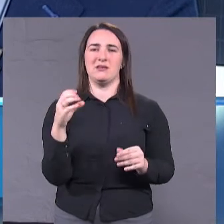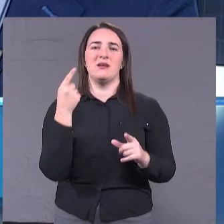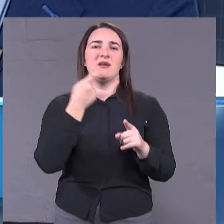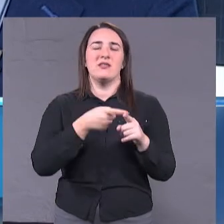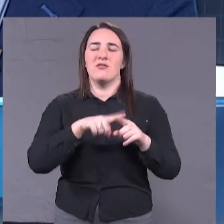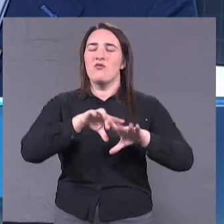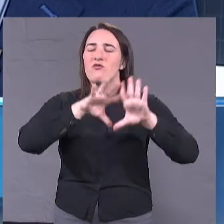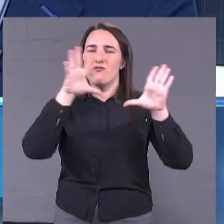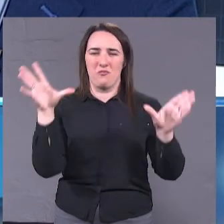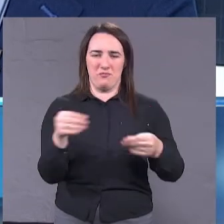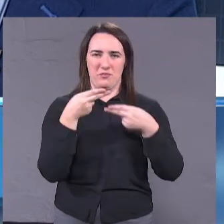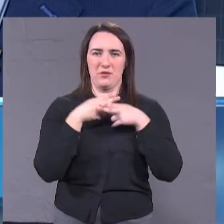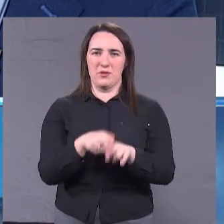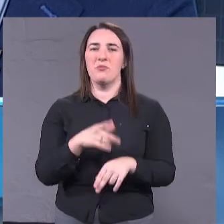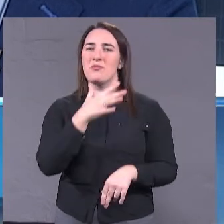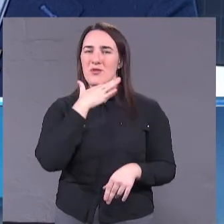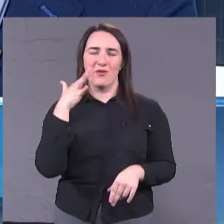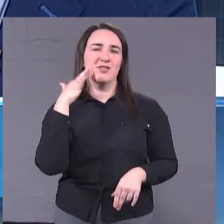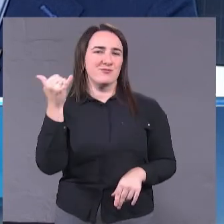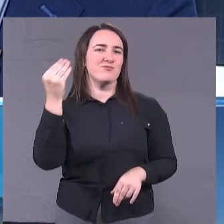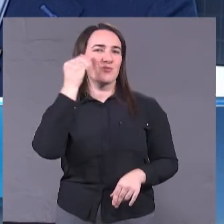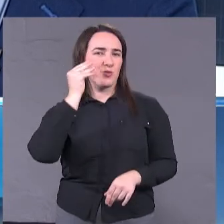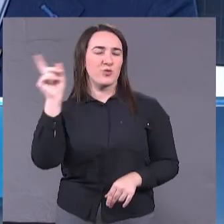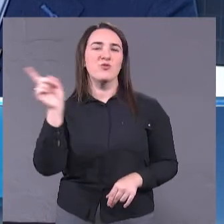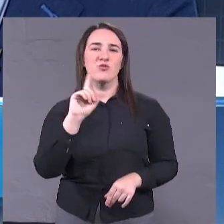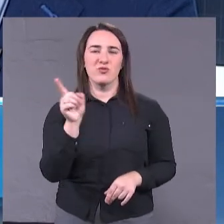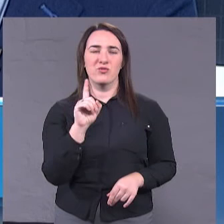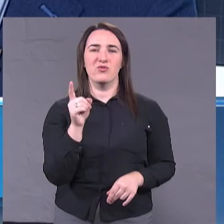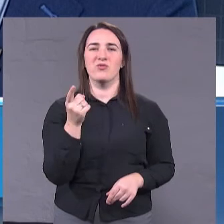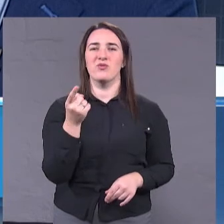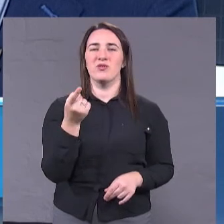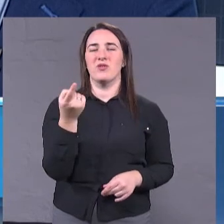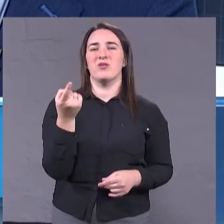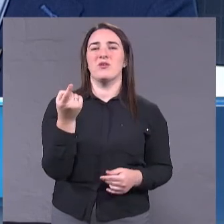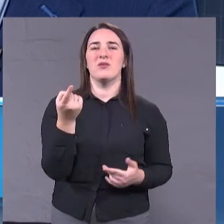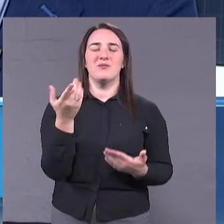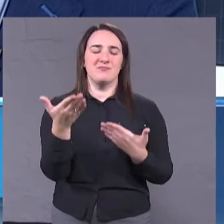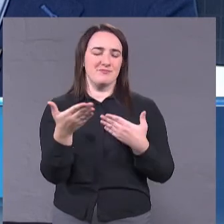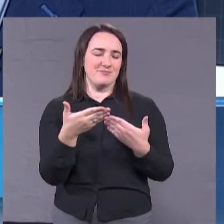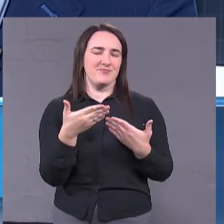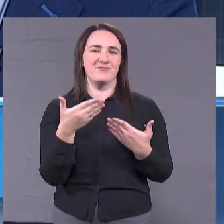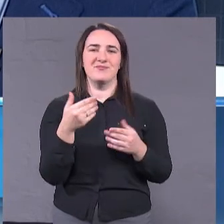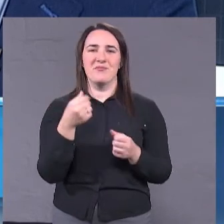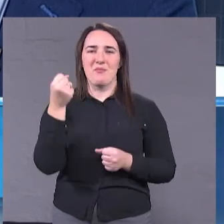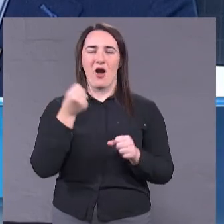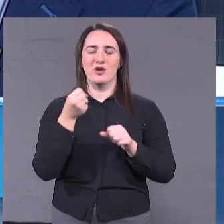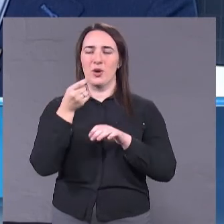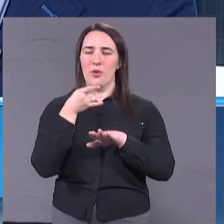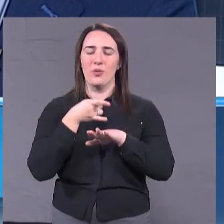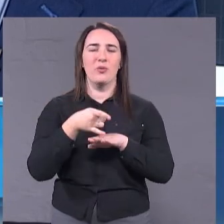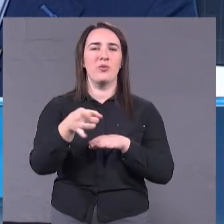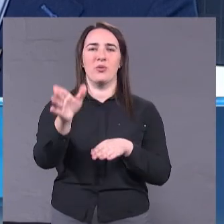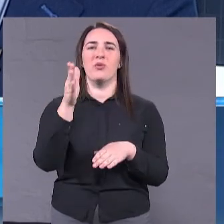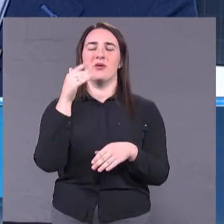підход. Многі сьогодні считають, що прошлася машина, і двоє рабочих кинули